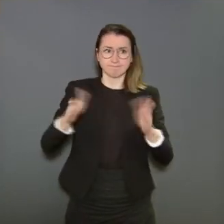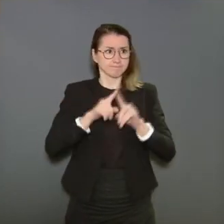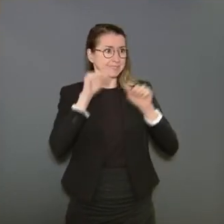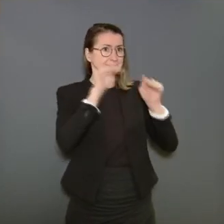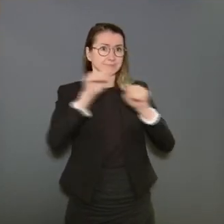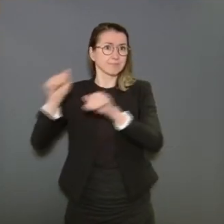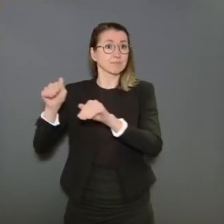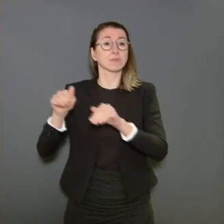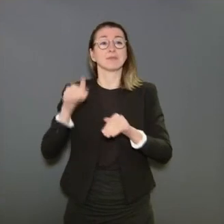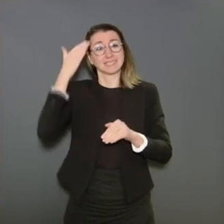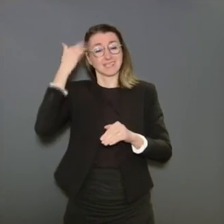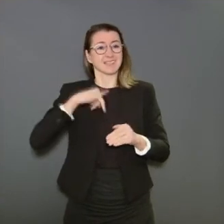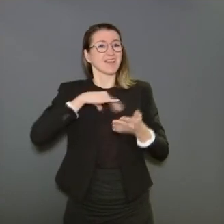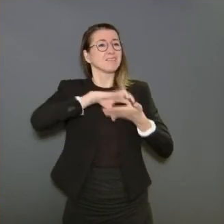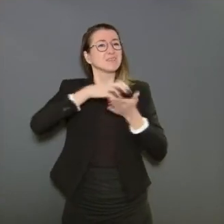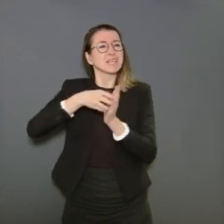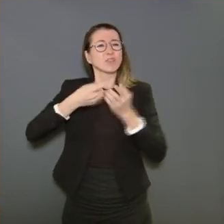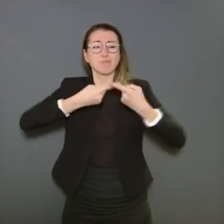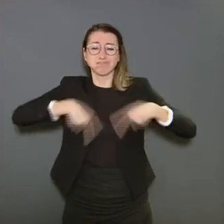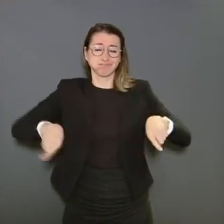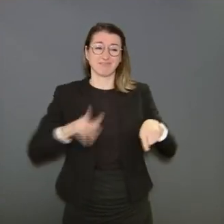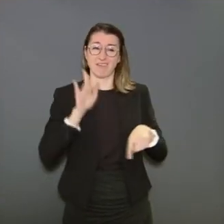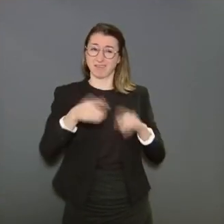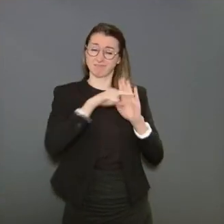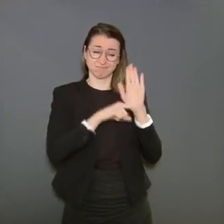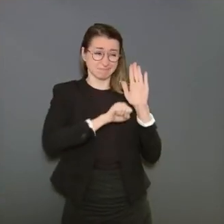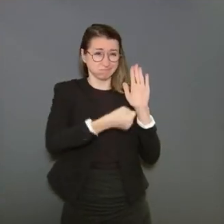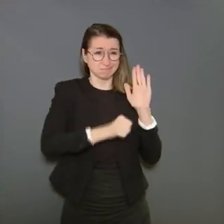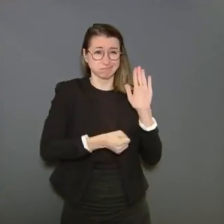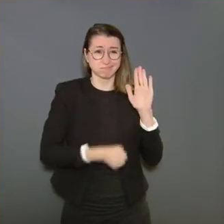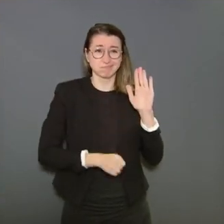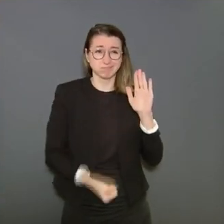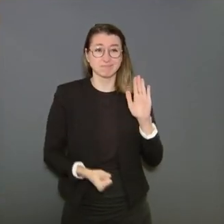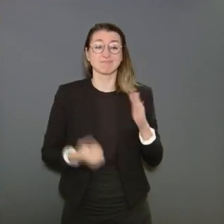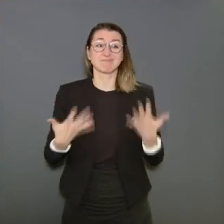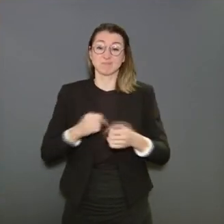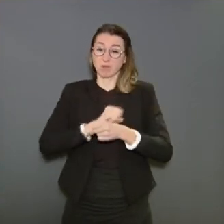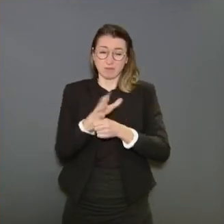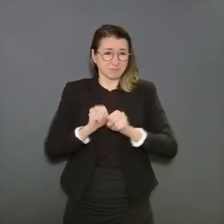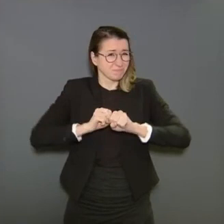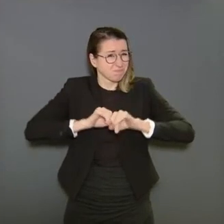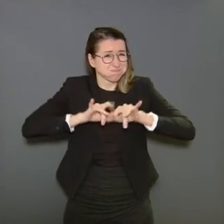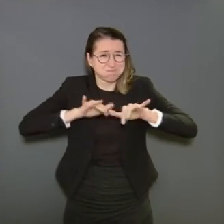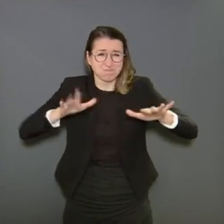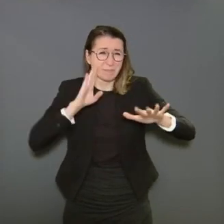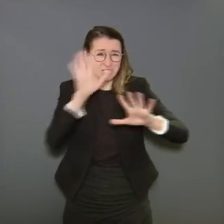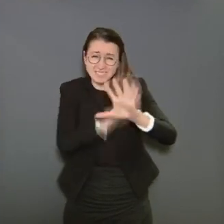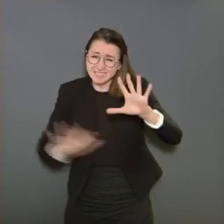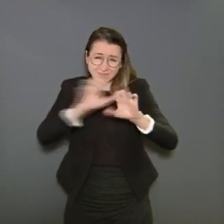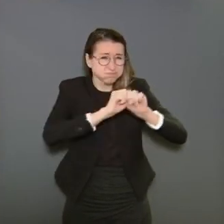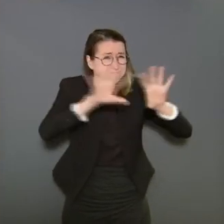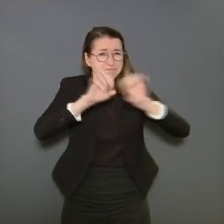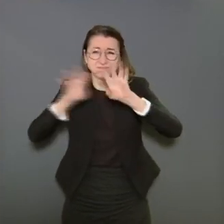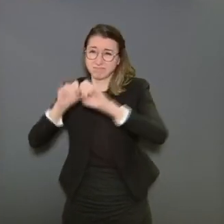plus restrictives. À un moment où le virus est vraiment rependu partout dans notre société, nous ne